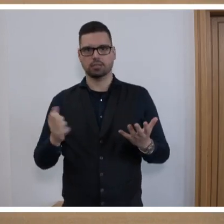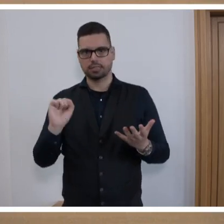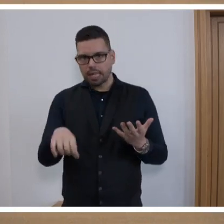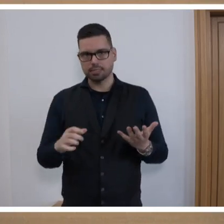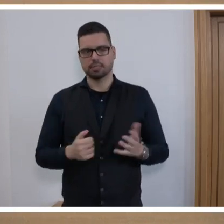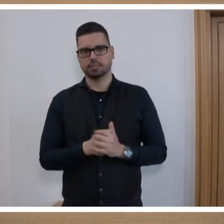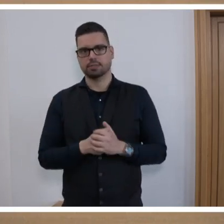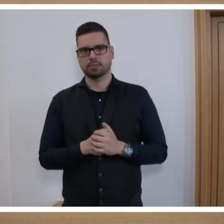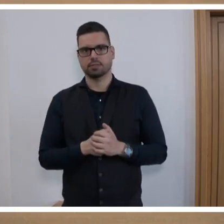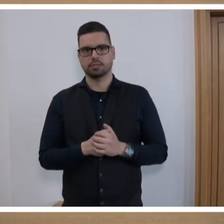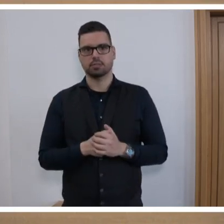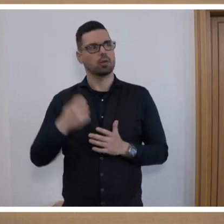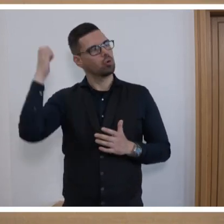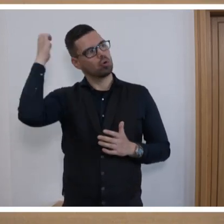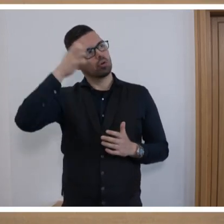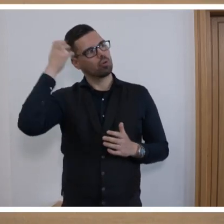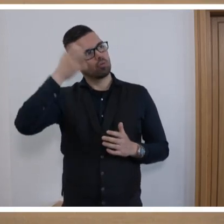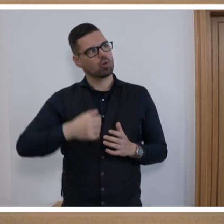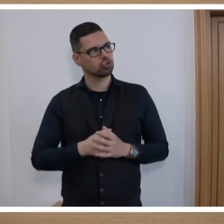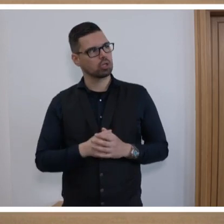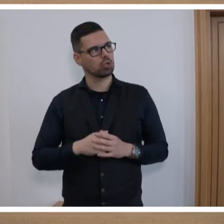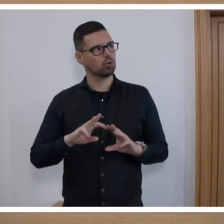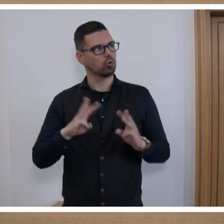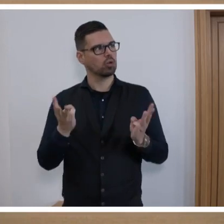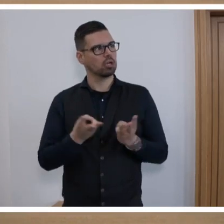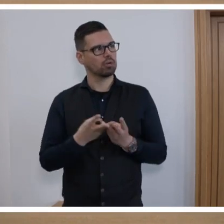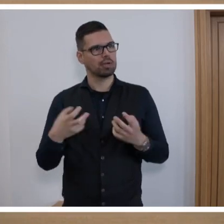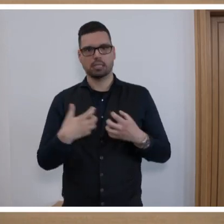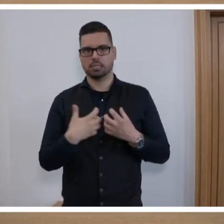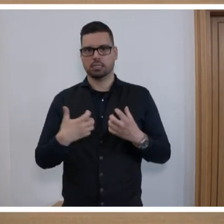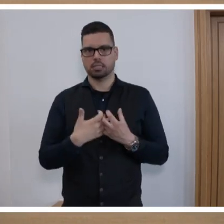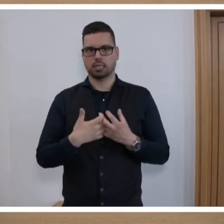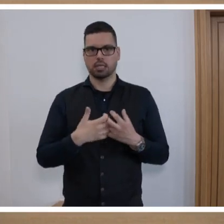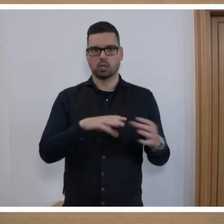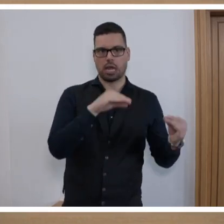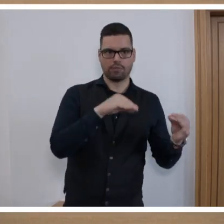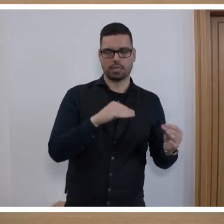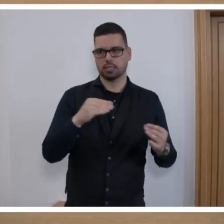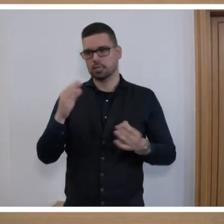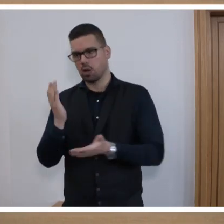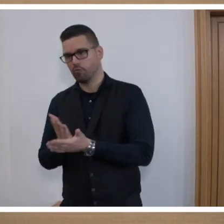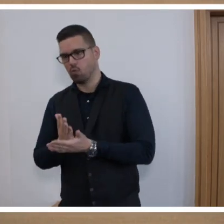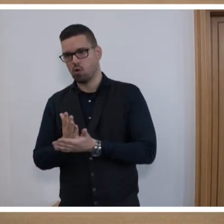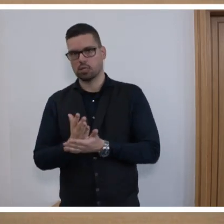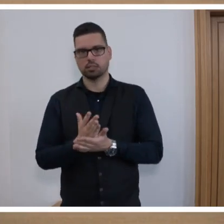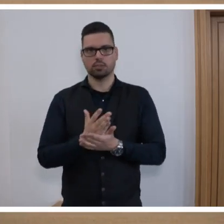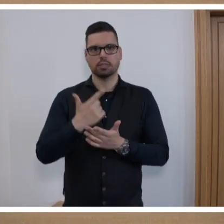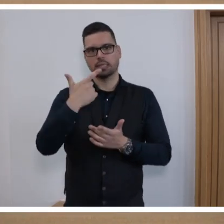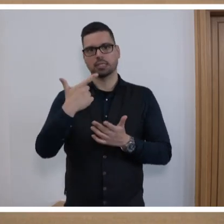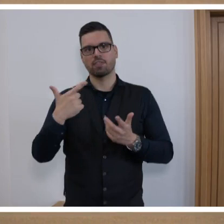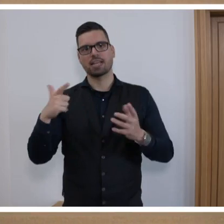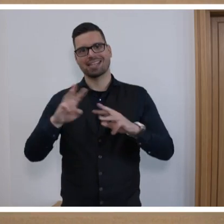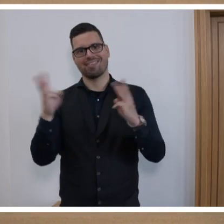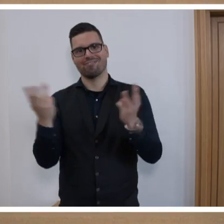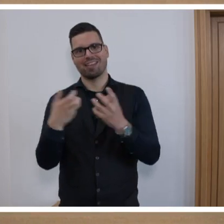Wir haben ja immer diese Vorstellung, dass so ein Weltkrieg, das fängt auf einmal an und hört auf einmal auf, wenn Sie sich die Geschichte des Zweiten Weltkrieges anschauen.